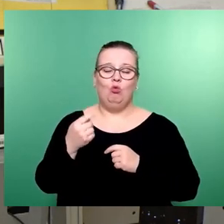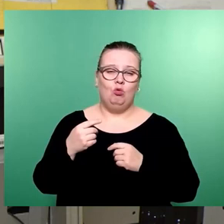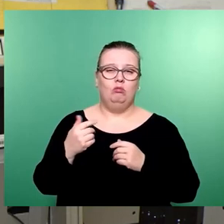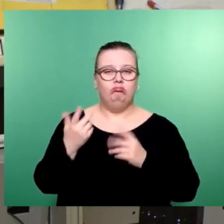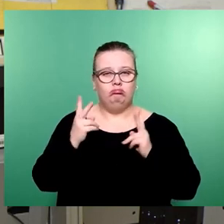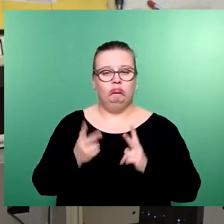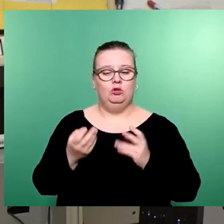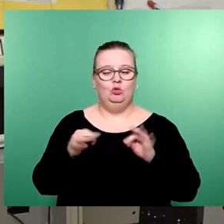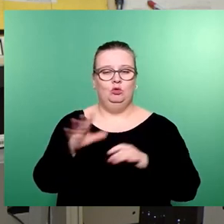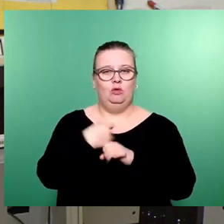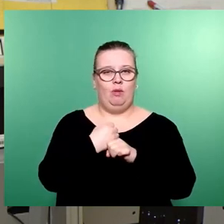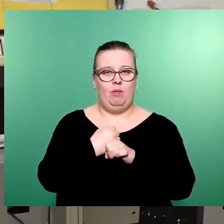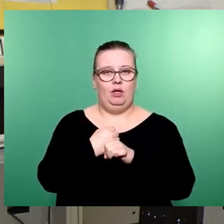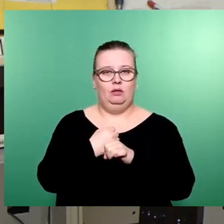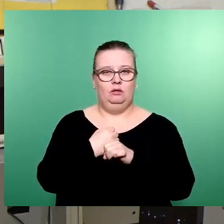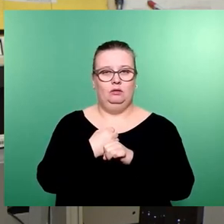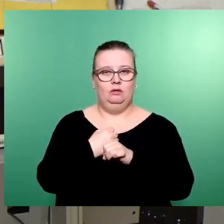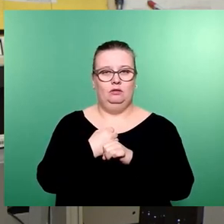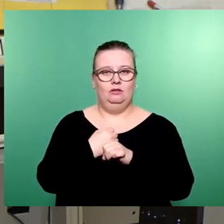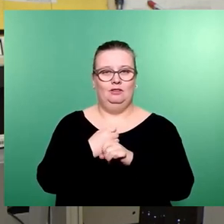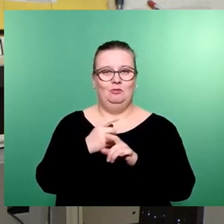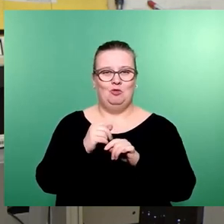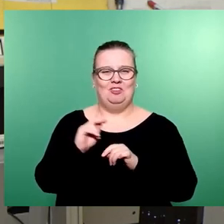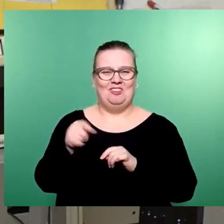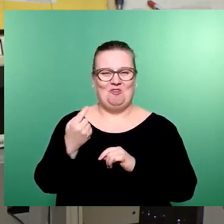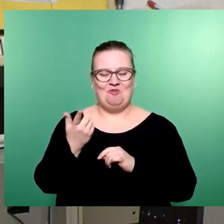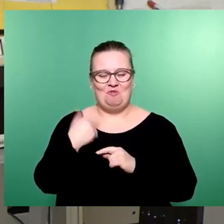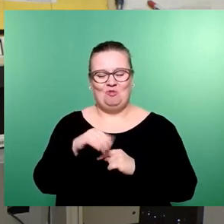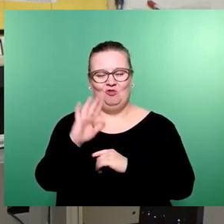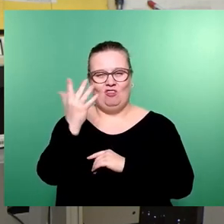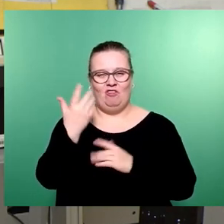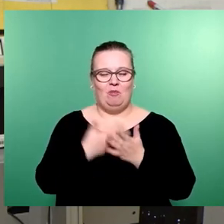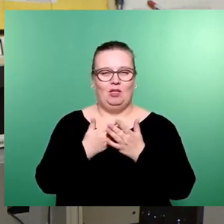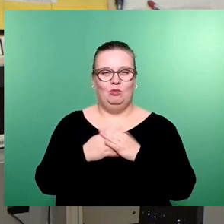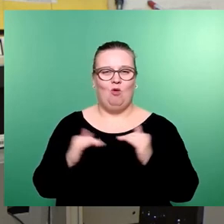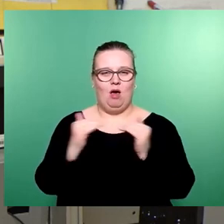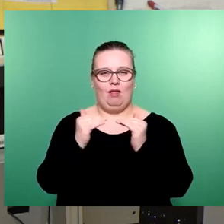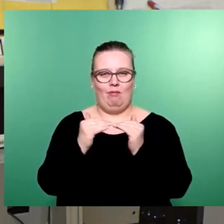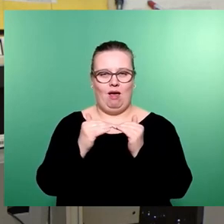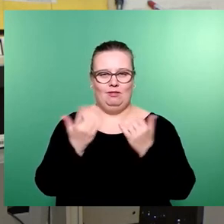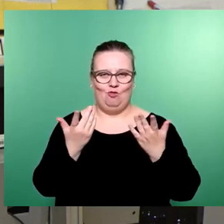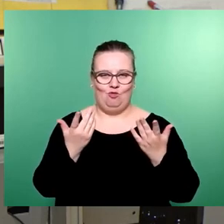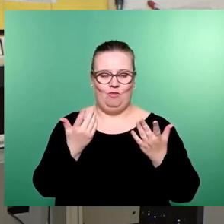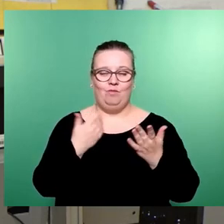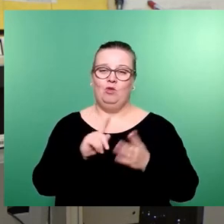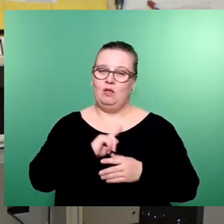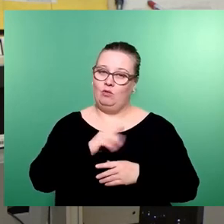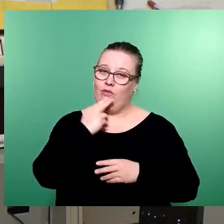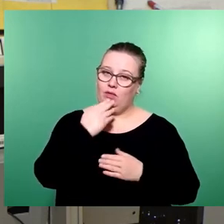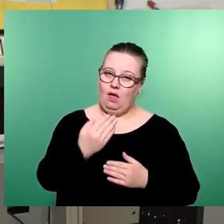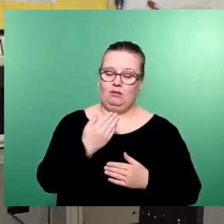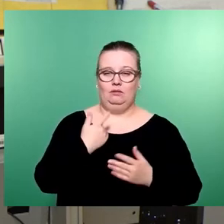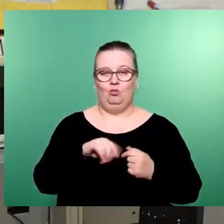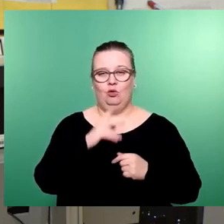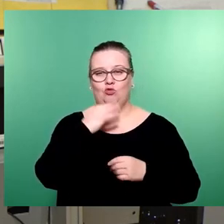Zusammenwirken hier erreichen können. Auch die Anpassung noch, die wir vorgenommen haben, dafür möchte ich mich auch bei allen noch mal bedanken.